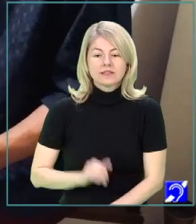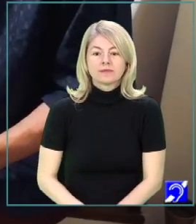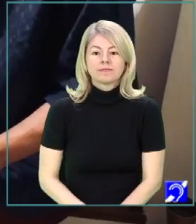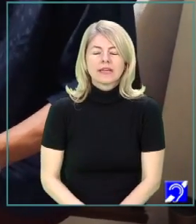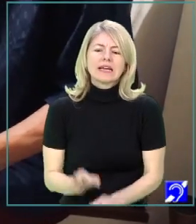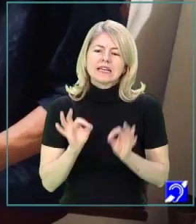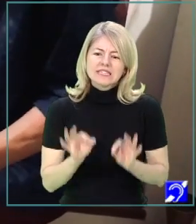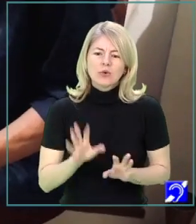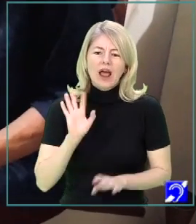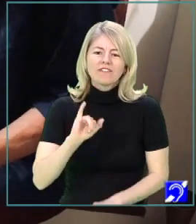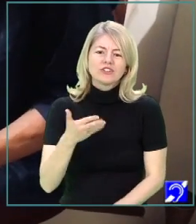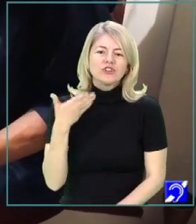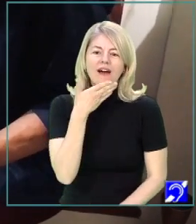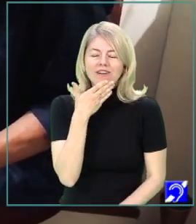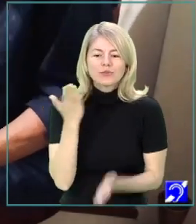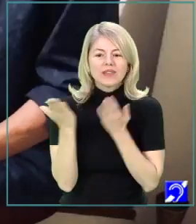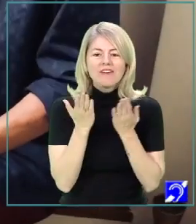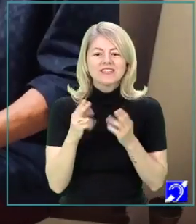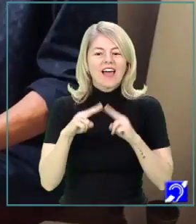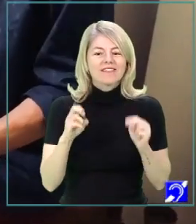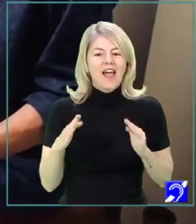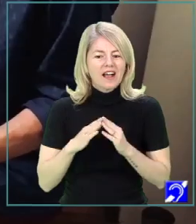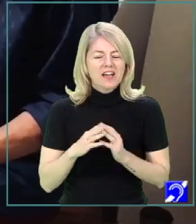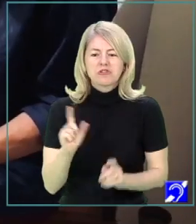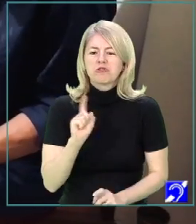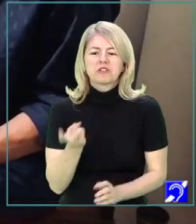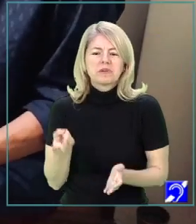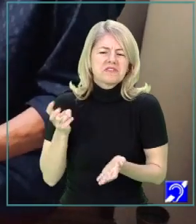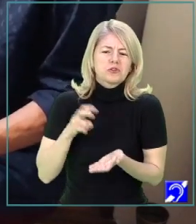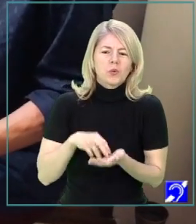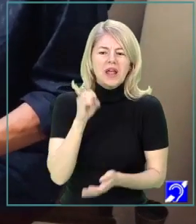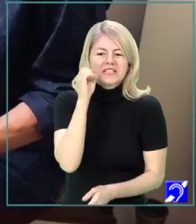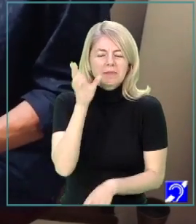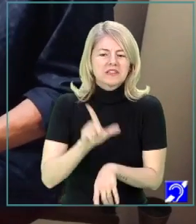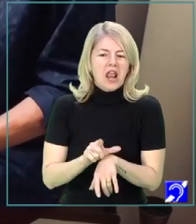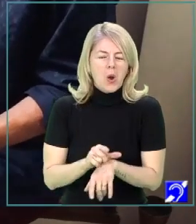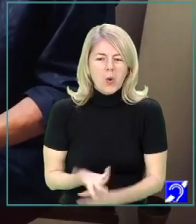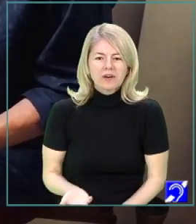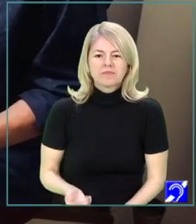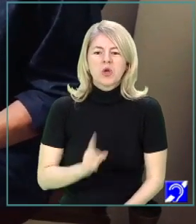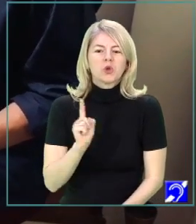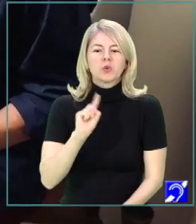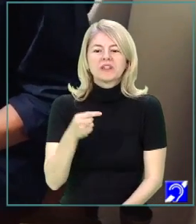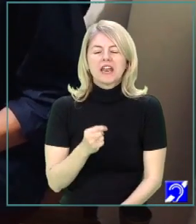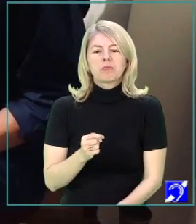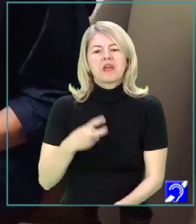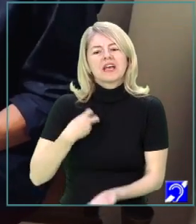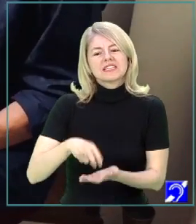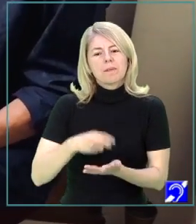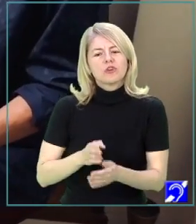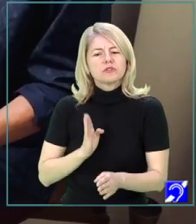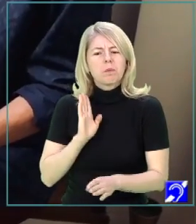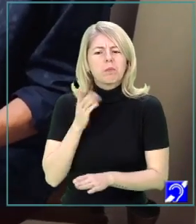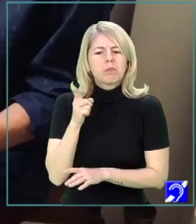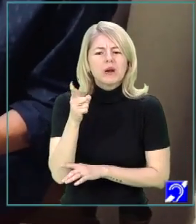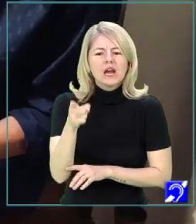Sigur că aveți și avantajul de a învăța de acasă, nu trebuie să vă mai treziți la o anumită oră, nu trebuie să vă mai deplasați până la